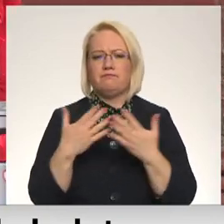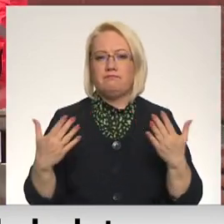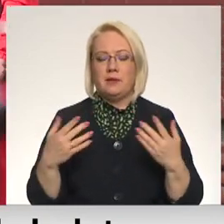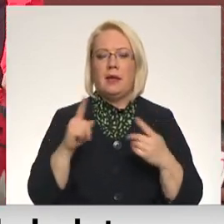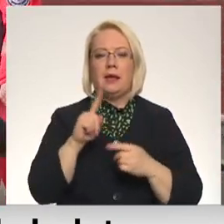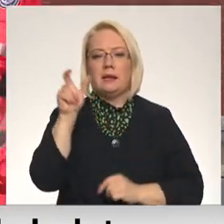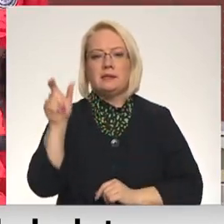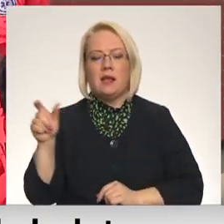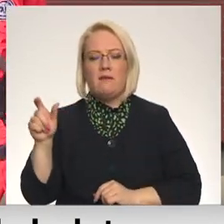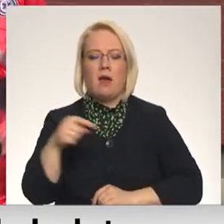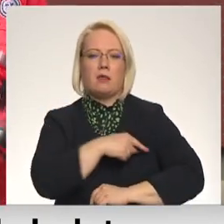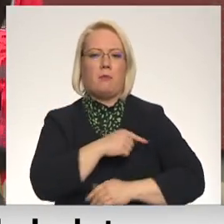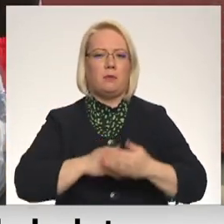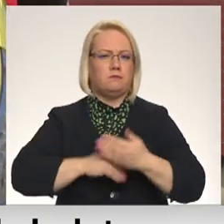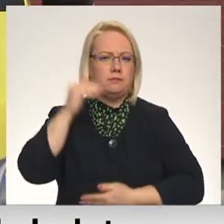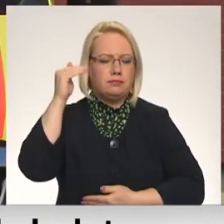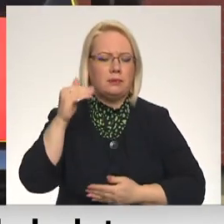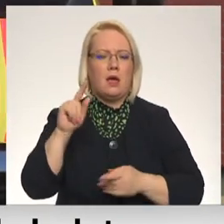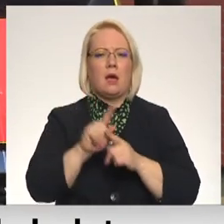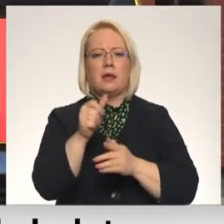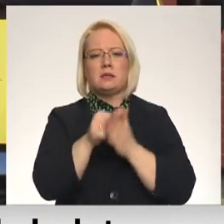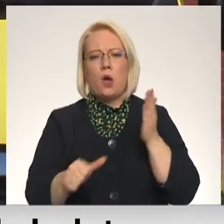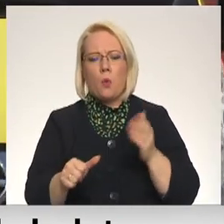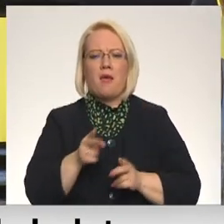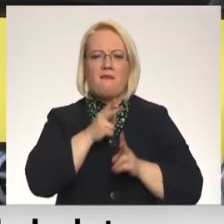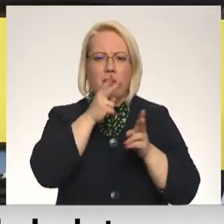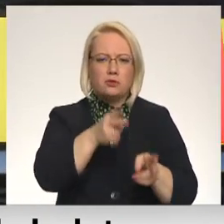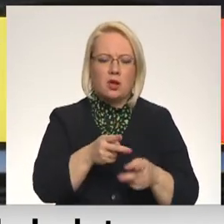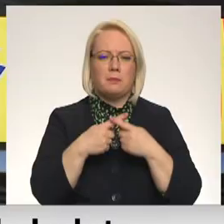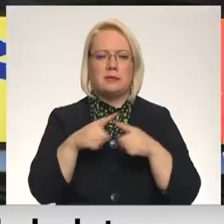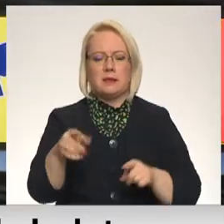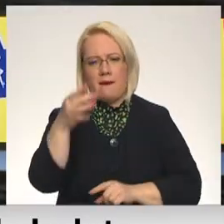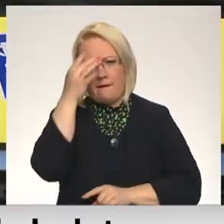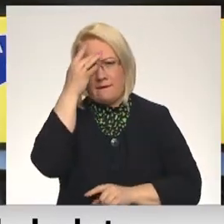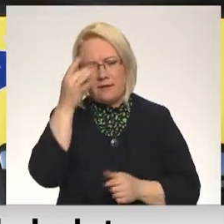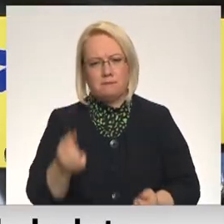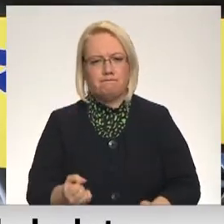pacientus gan ar augstu temperatūru, gan caurēju un vemšanu, bet citiem ir stipras galsāps un augsta temperatūra.